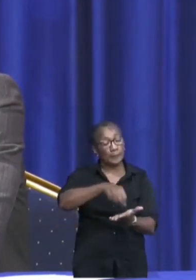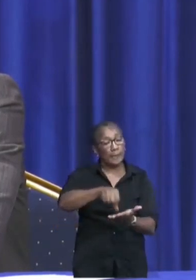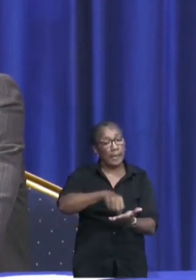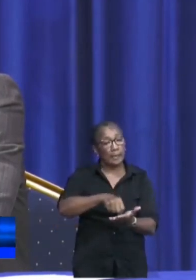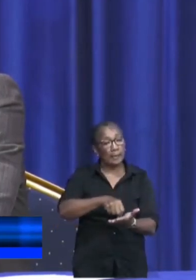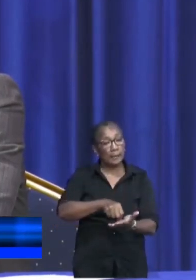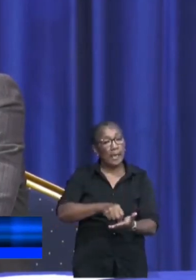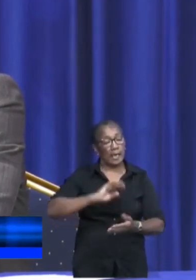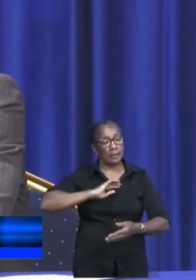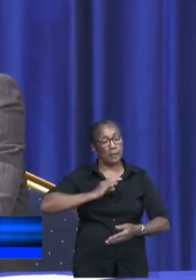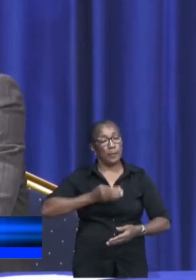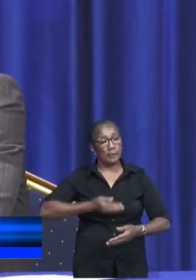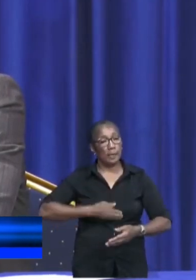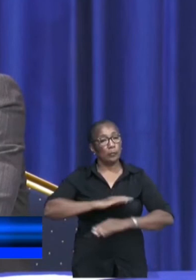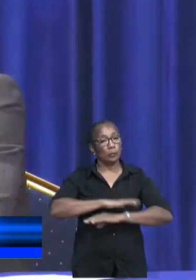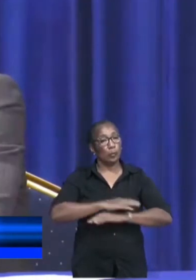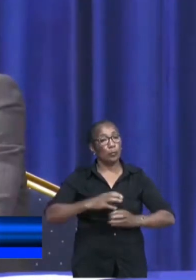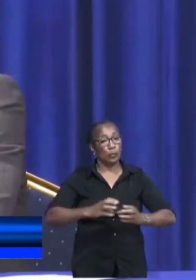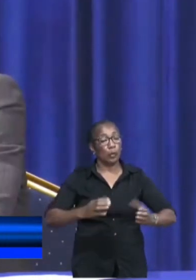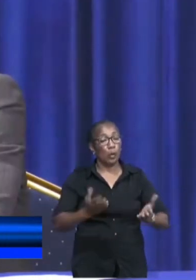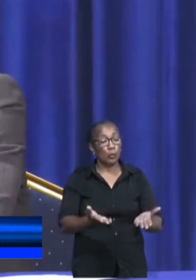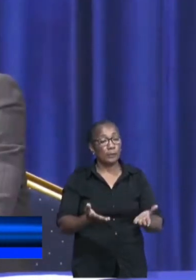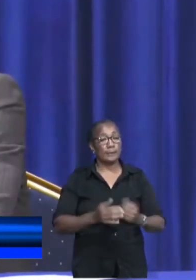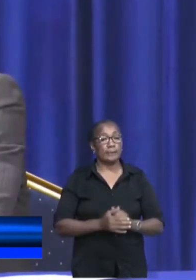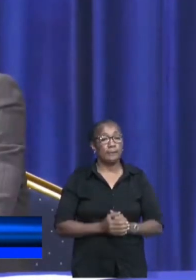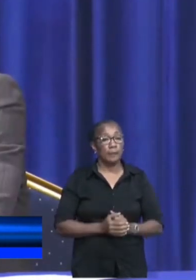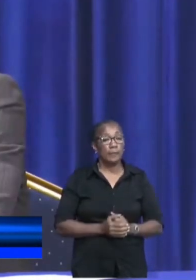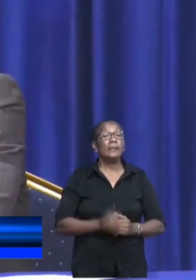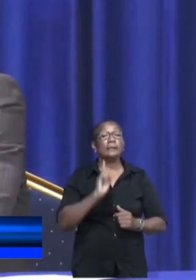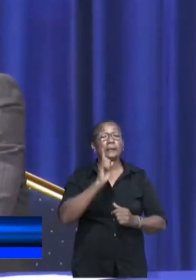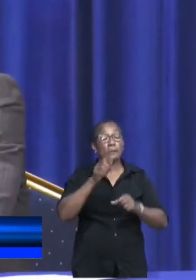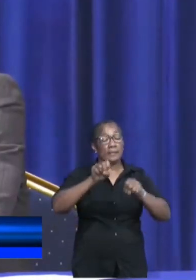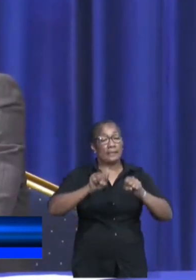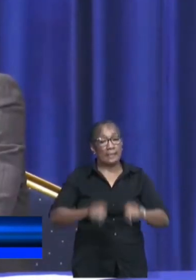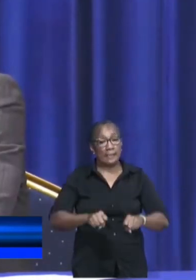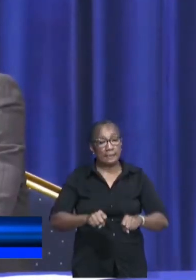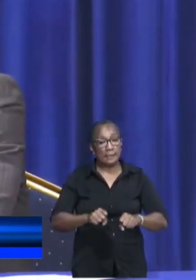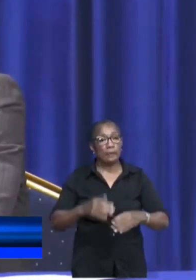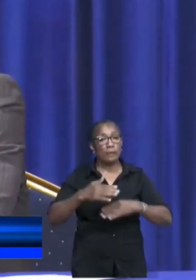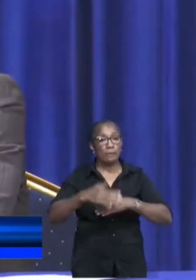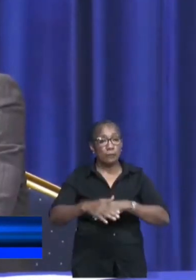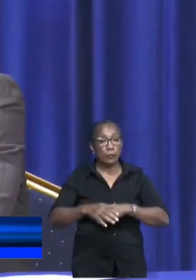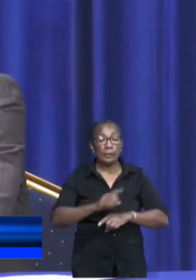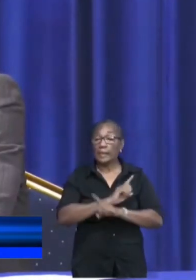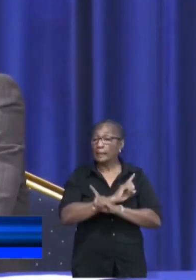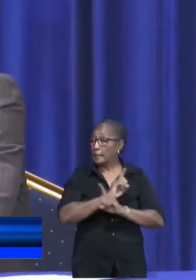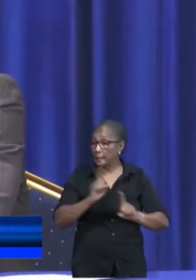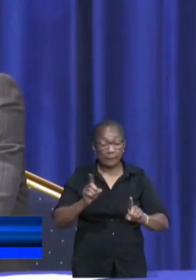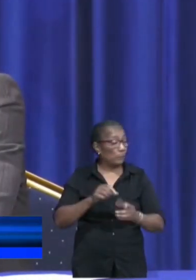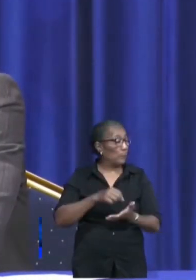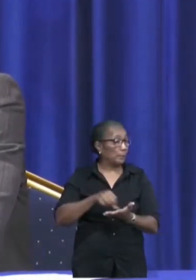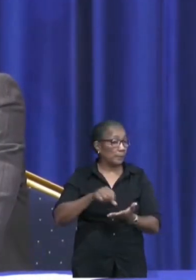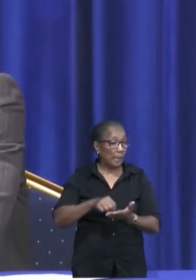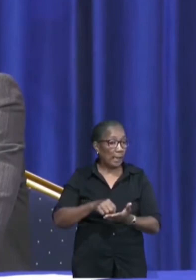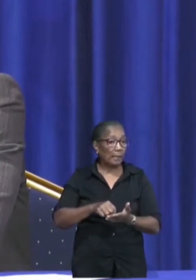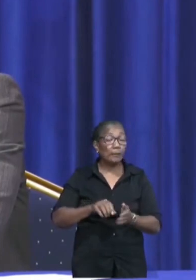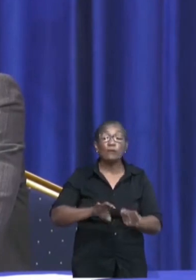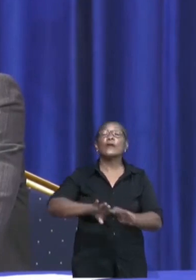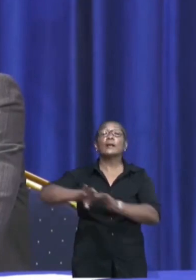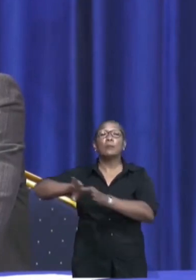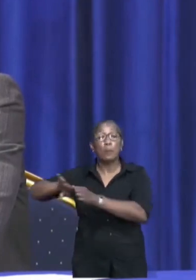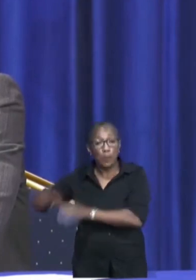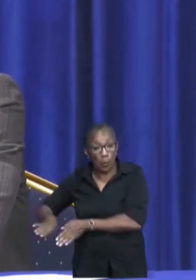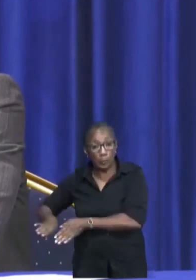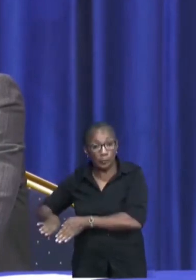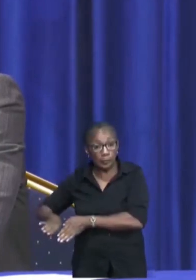aan de particuliere schoolbusouders. De beslissing voor het al dan niet te betalen valt dan buiten de